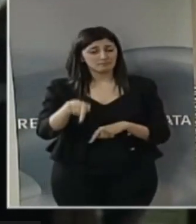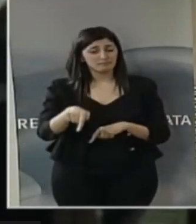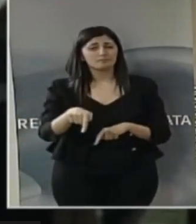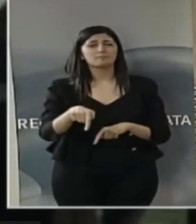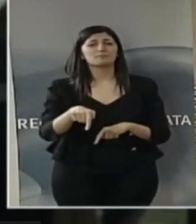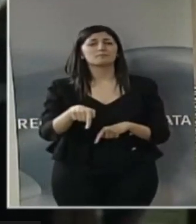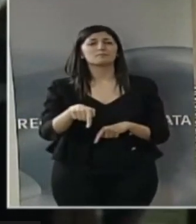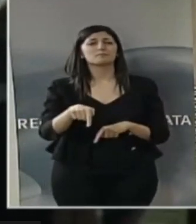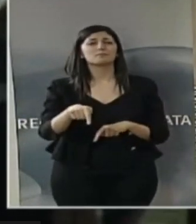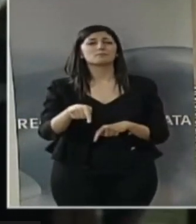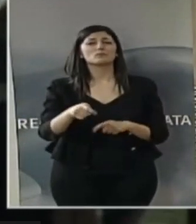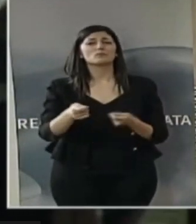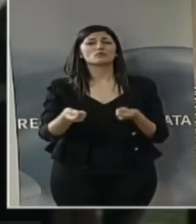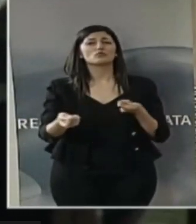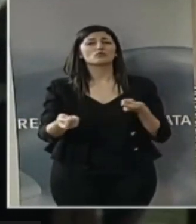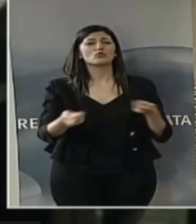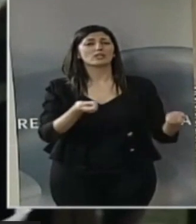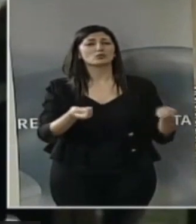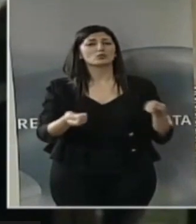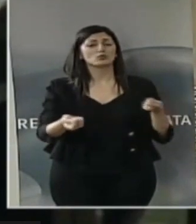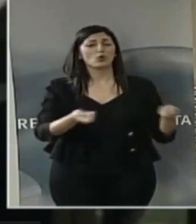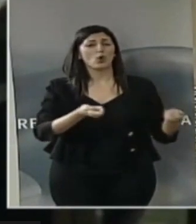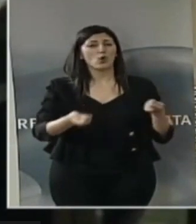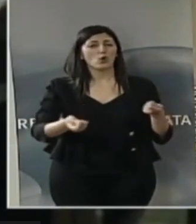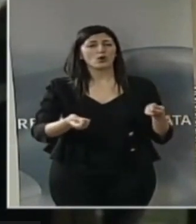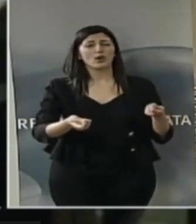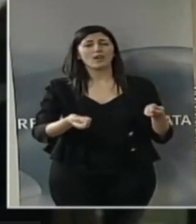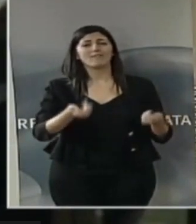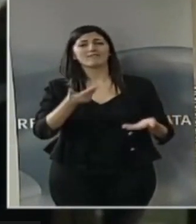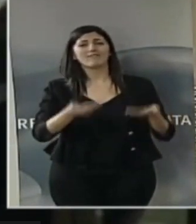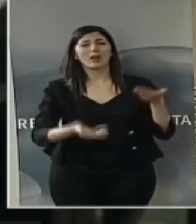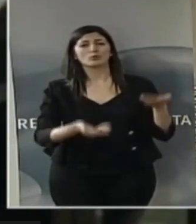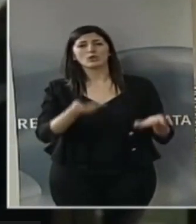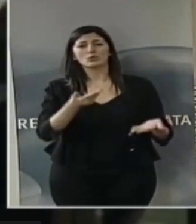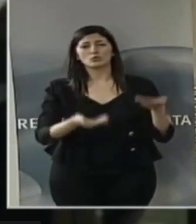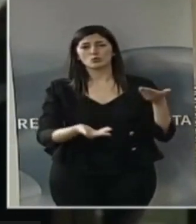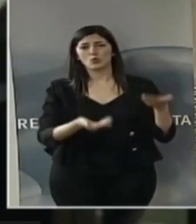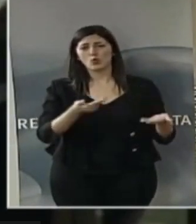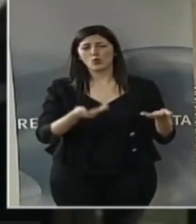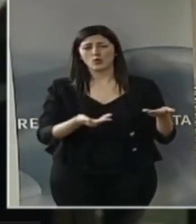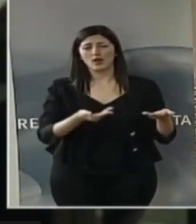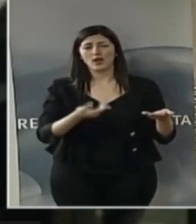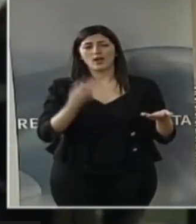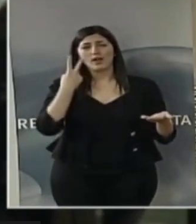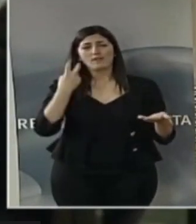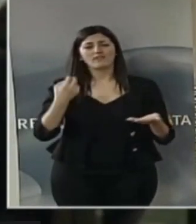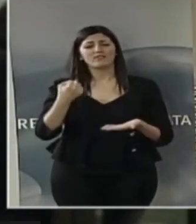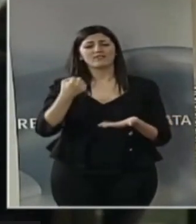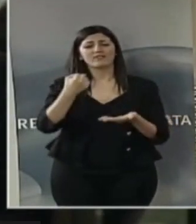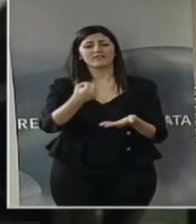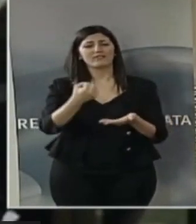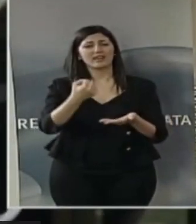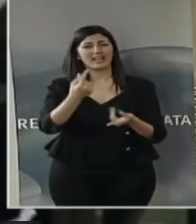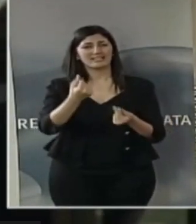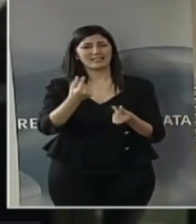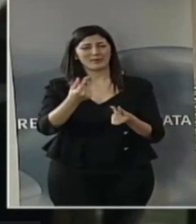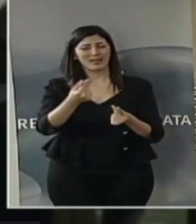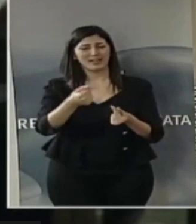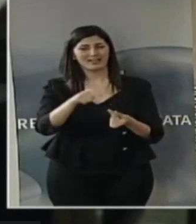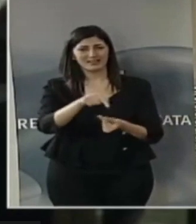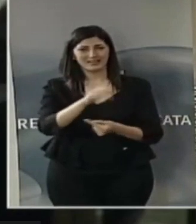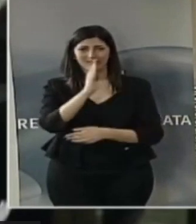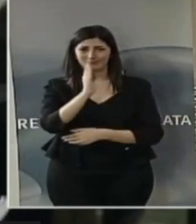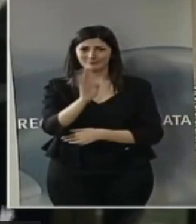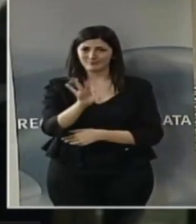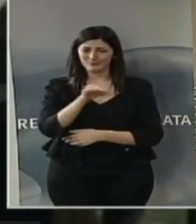alla valutazione di dove questi finanziamenti vengono indirizzati, con quale